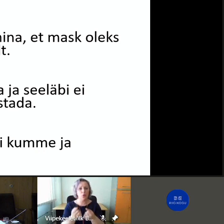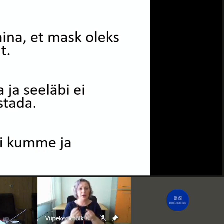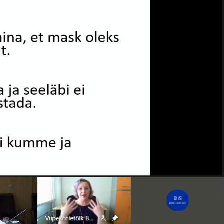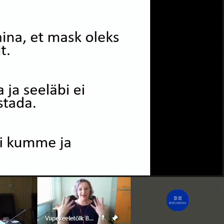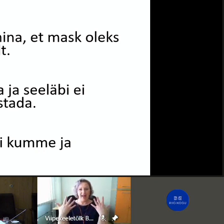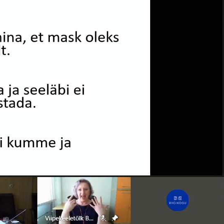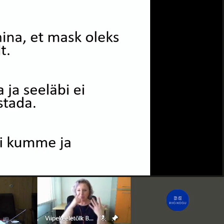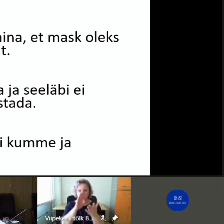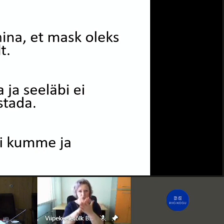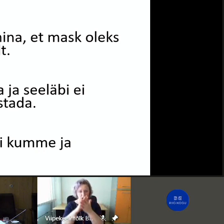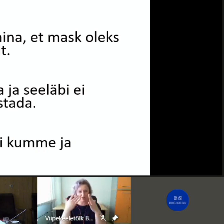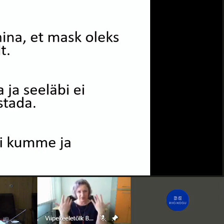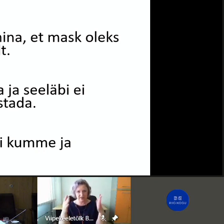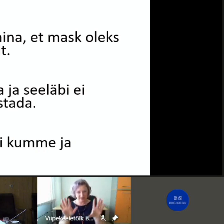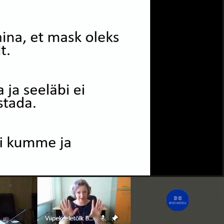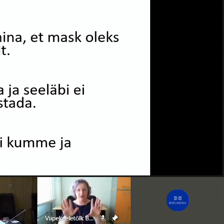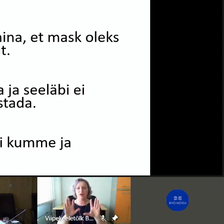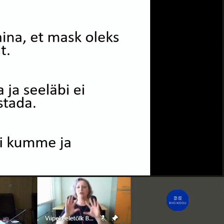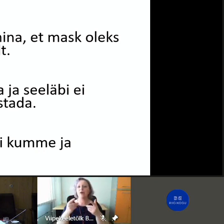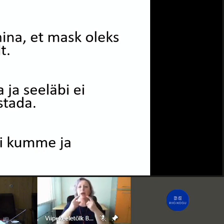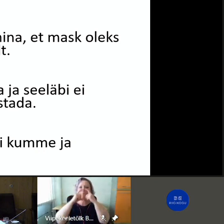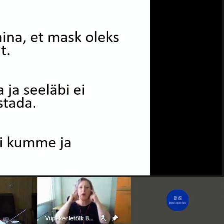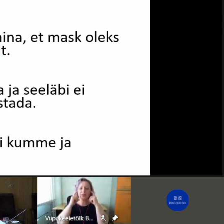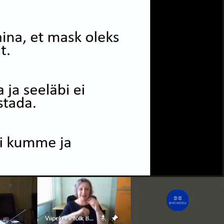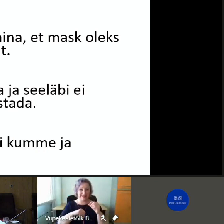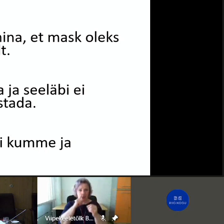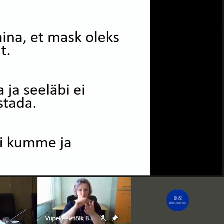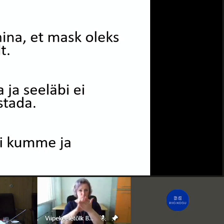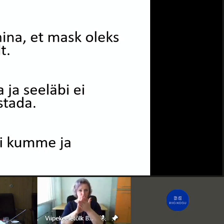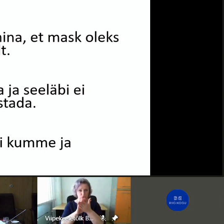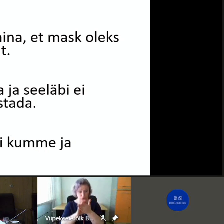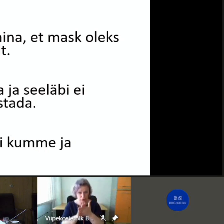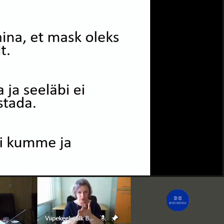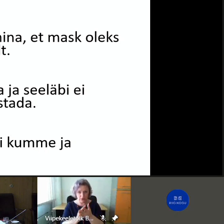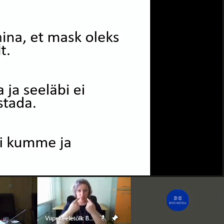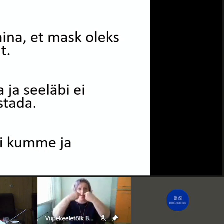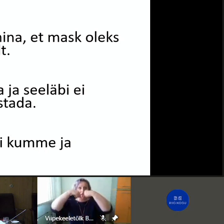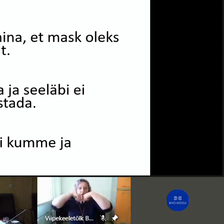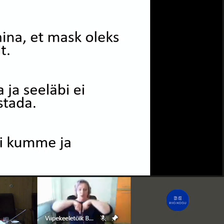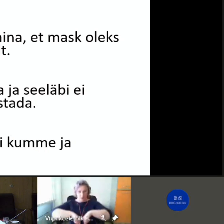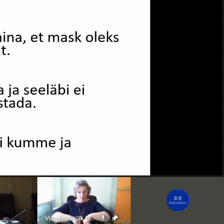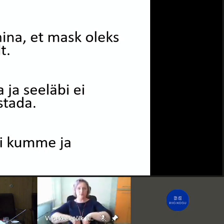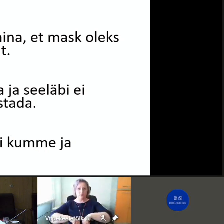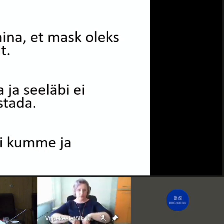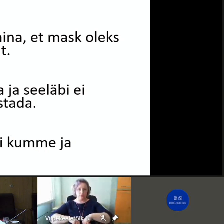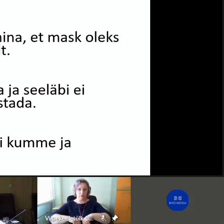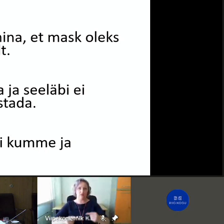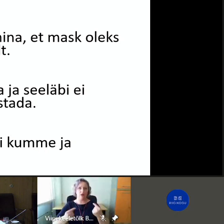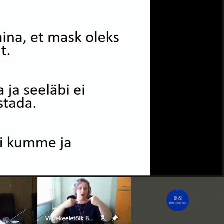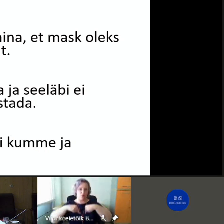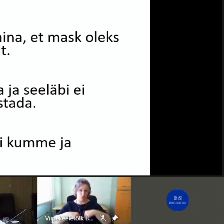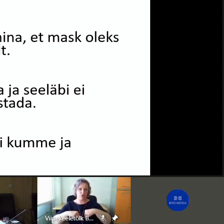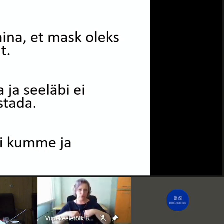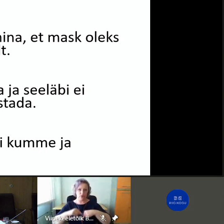kätte või saastanud maski kaudu see viirus sattub meile organismi, siis me võime ise ennast ka nakatada selle samagi alesti